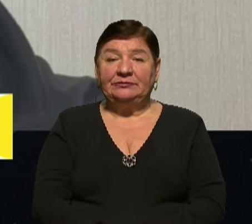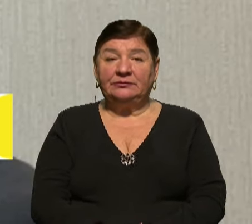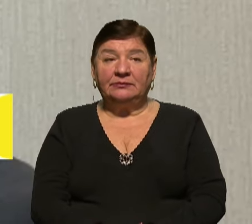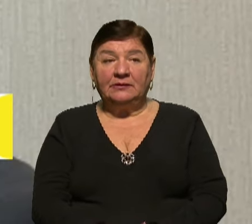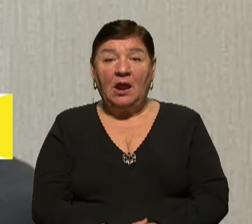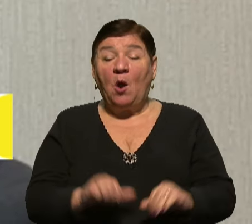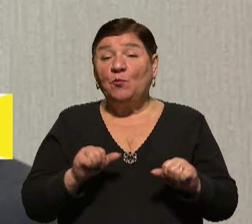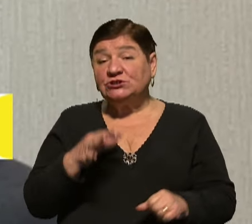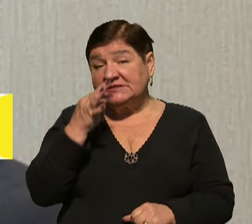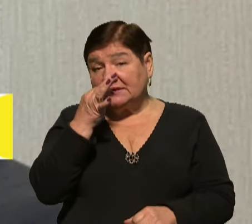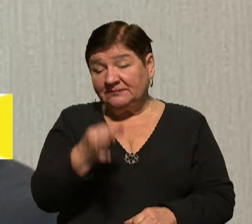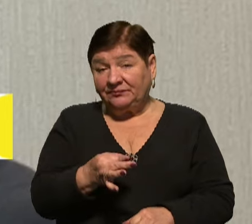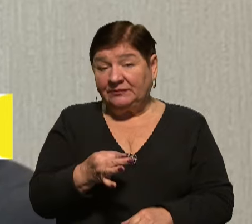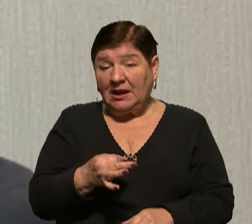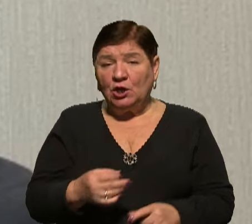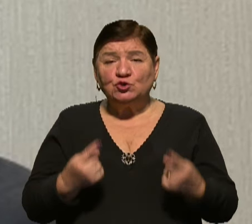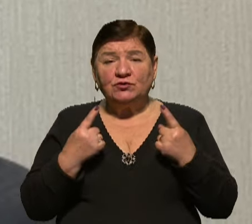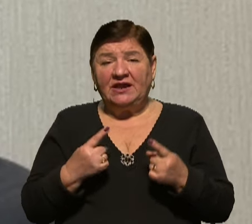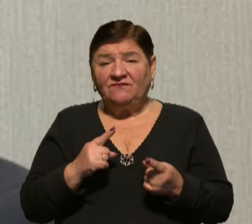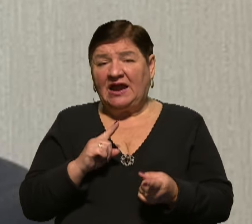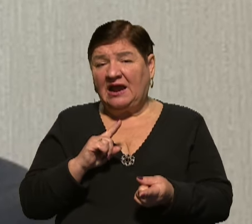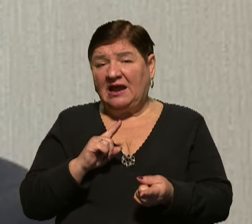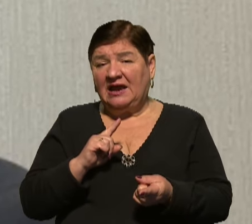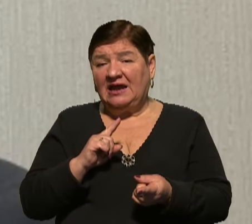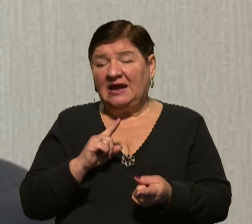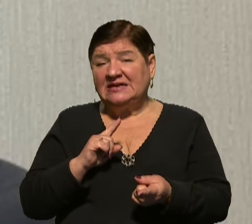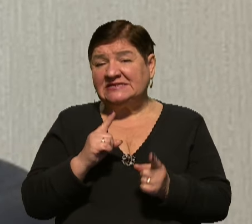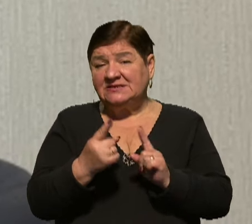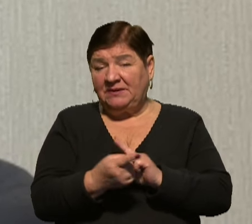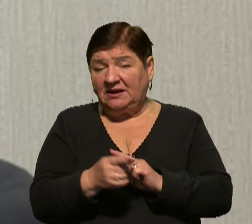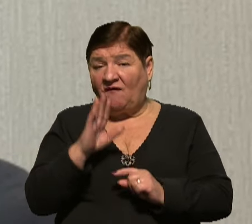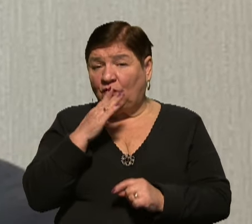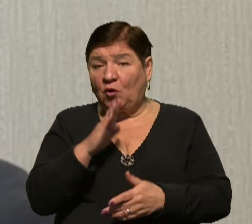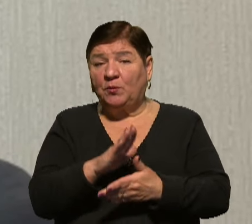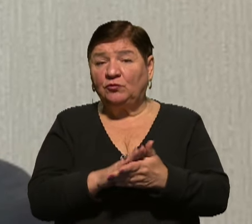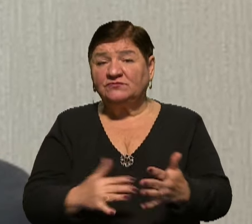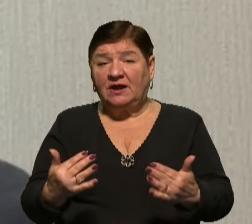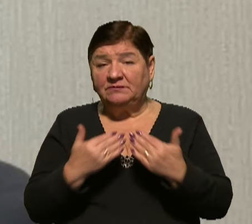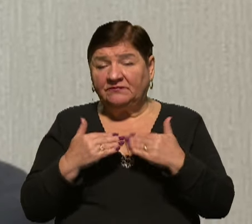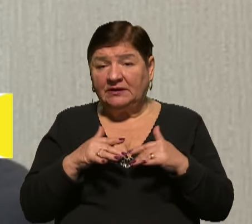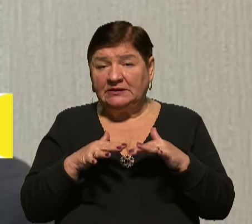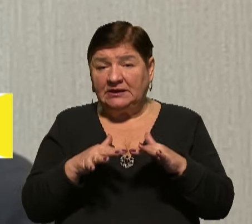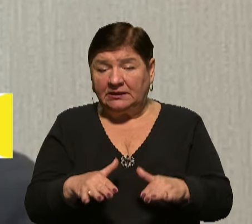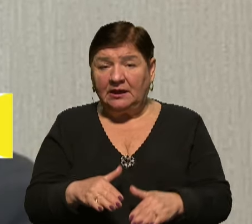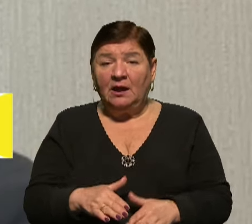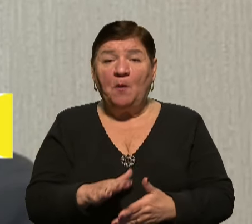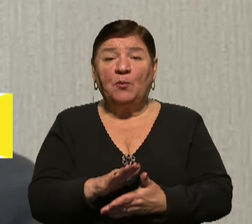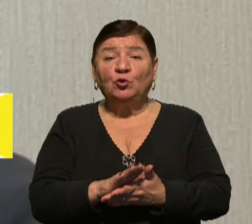Можна зазначити, що суттєвих змін ситуація не зазнала. Ворог продовжує свої атакувальні дії, продовжує